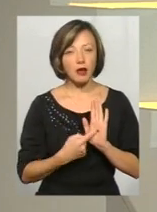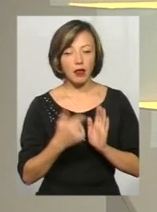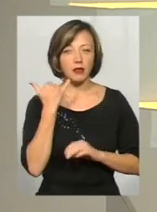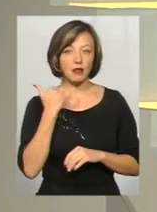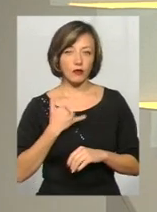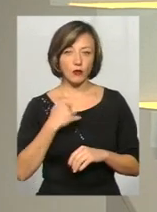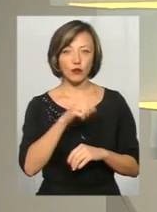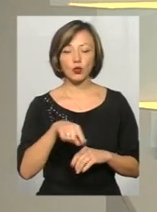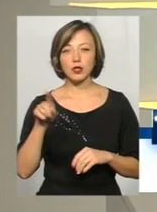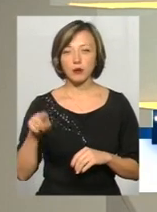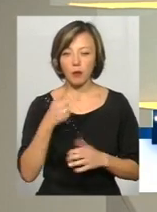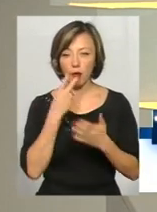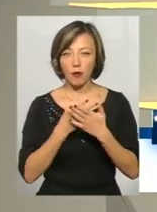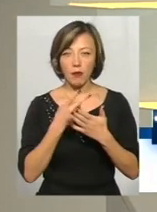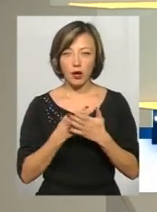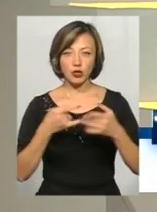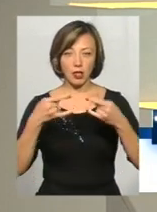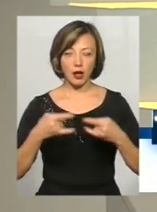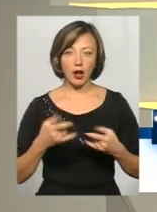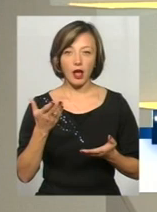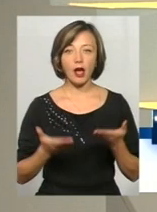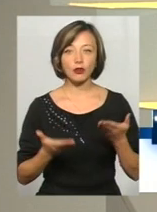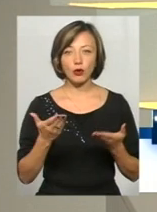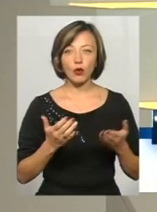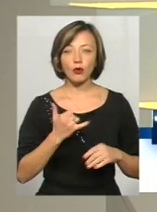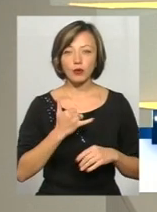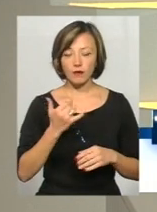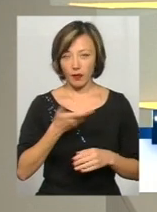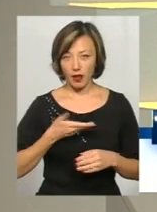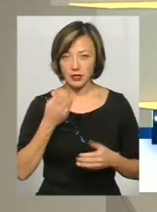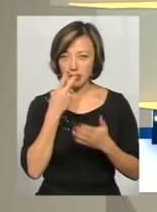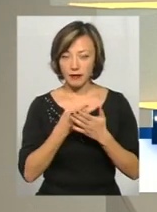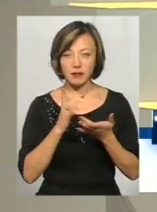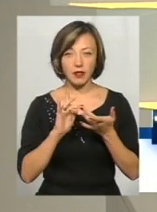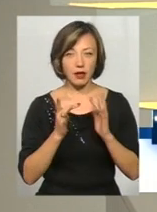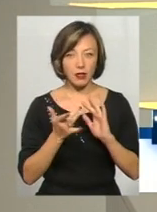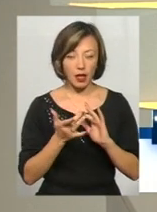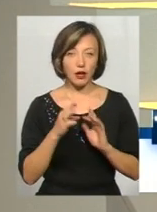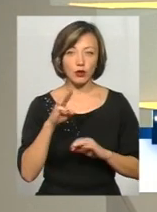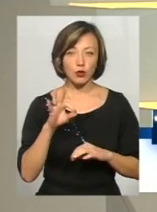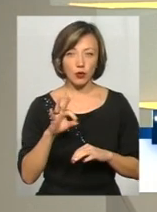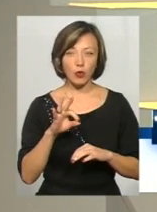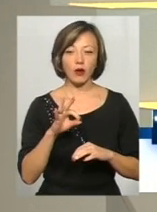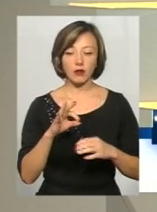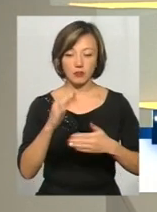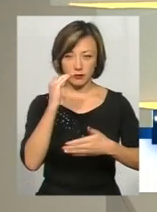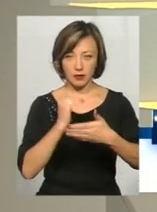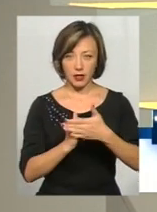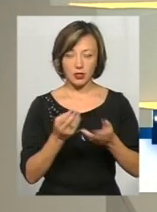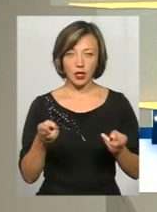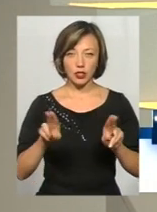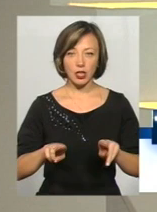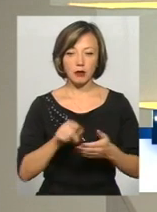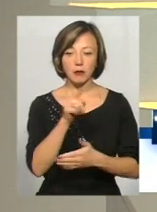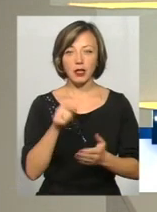телефонуйте за номерами, які побачите на екранах. Якщо ж ви нас дивитесь у соцмережах, то під трансляцією лишайте свої питання,